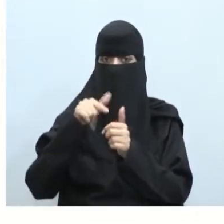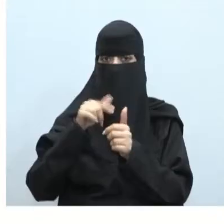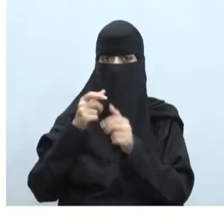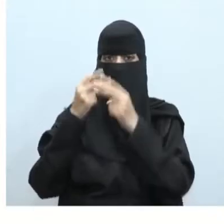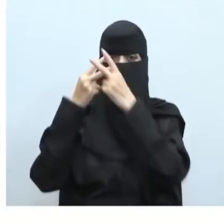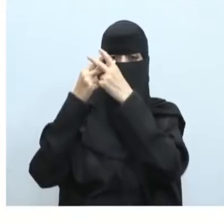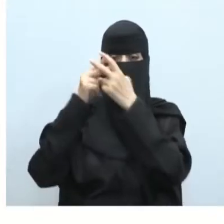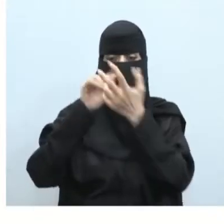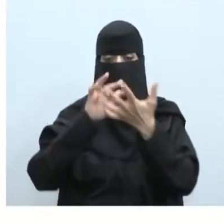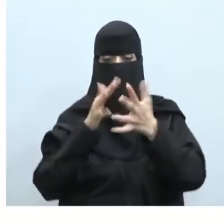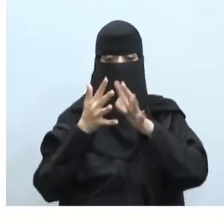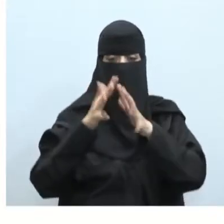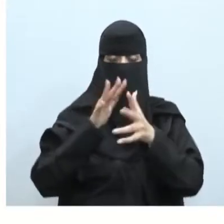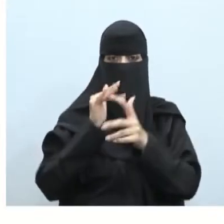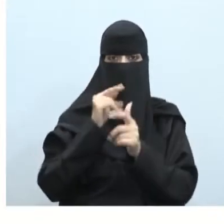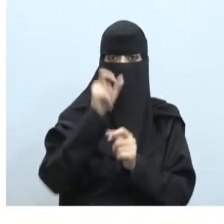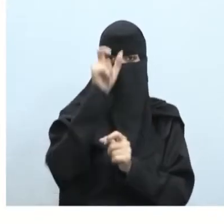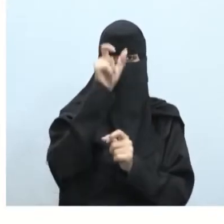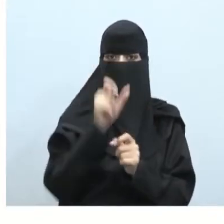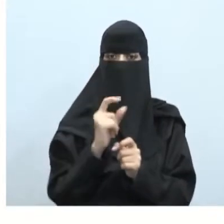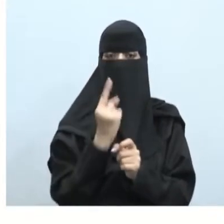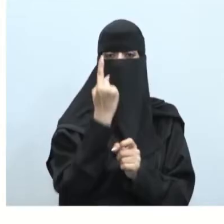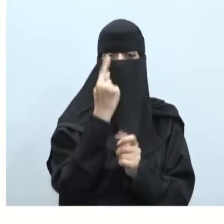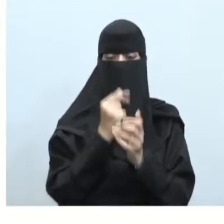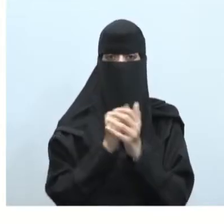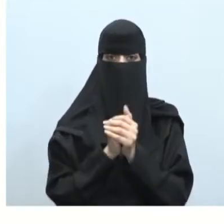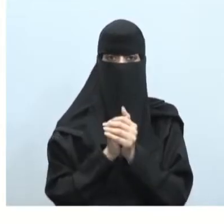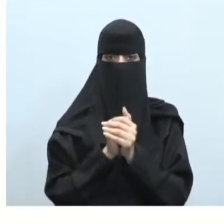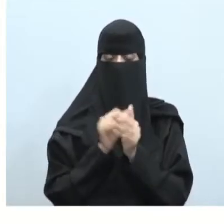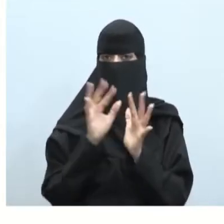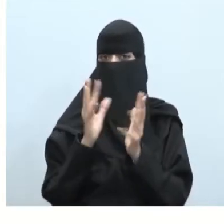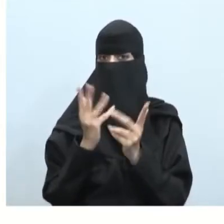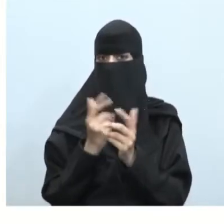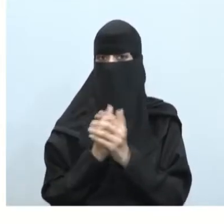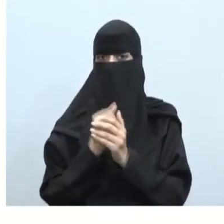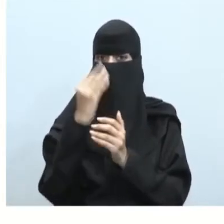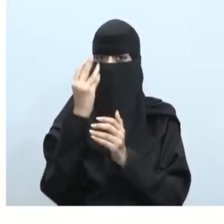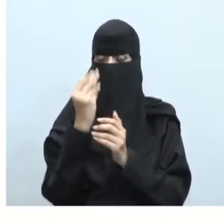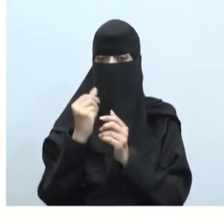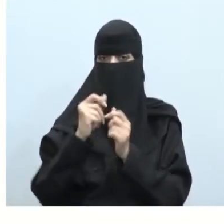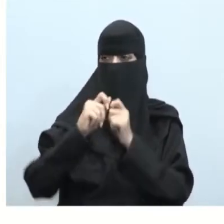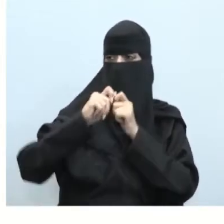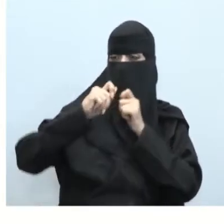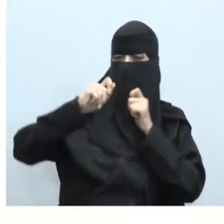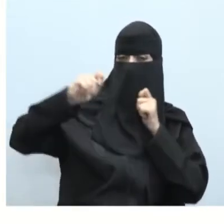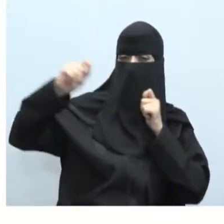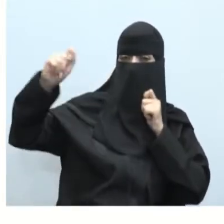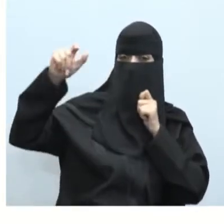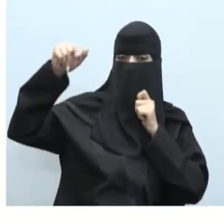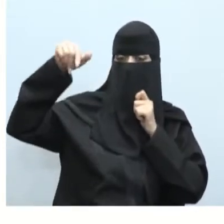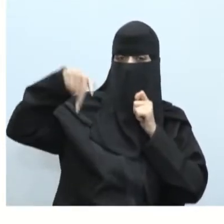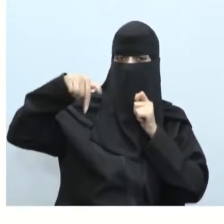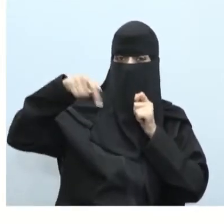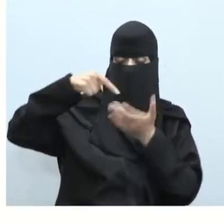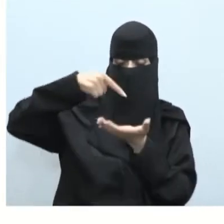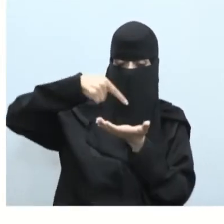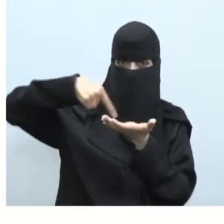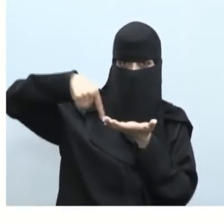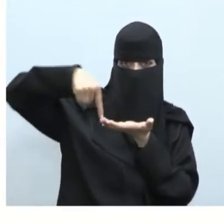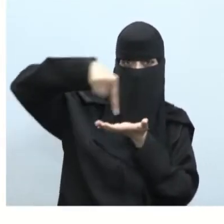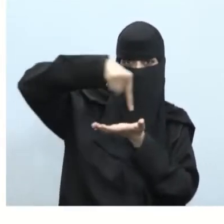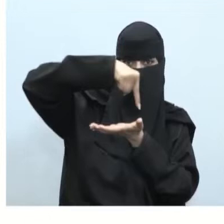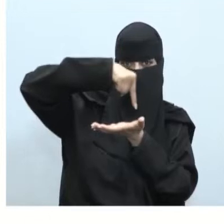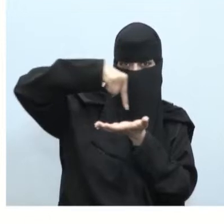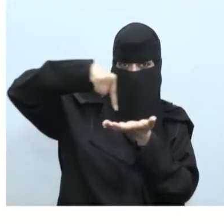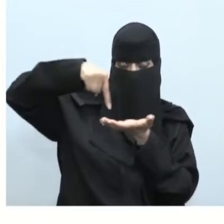أحياناً أبناء وبنات الطلاب منفردة بمعنى أنها تكون بعيدة عن قلب المجرة أو في